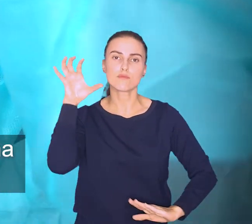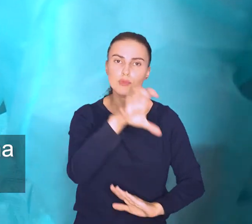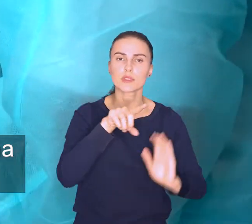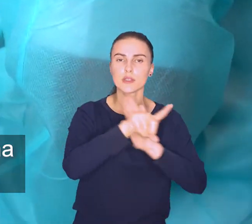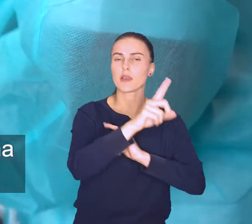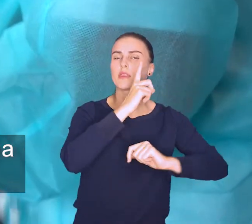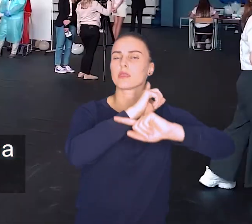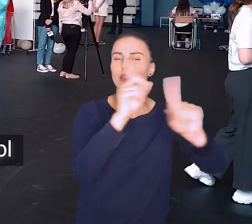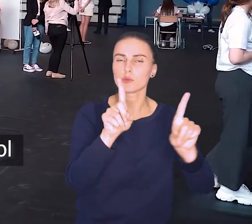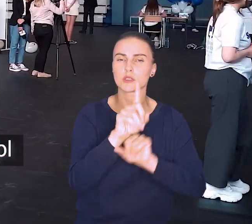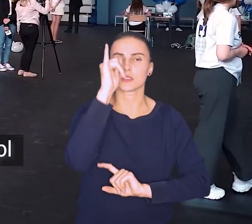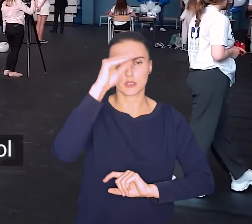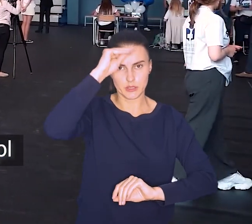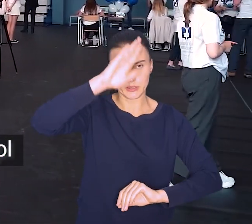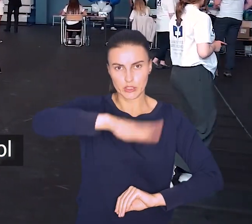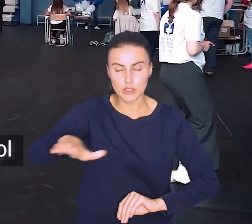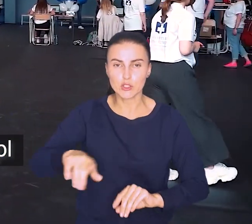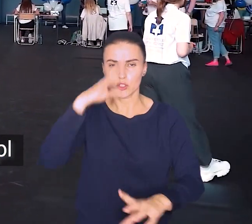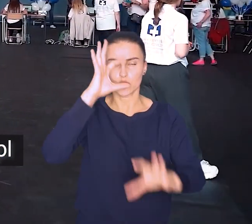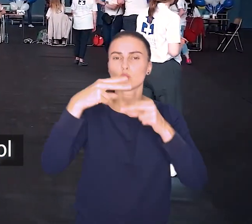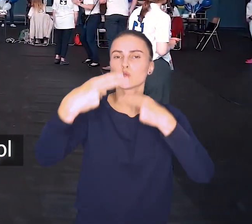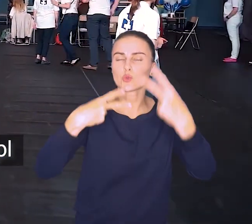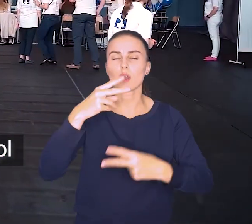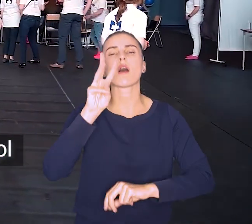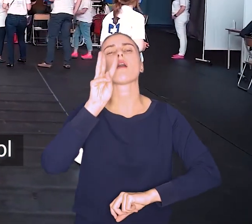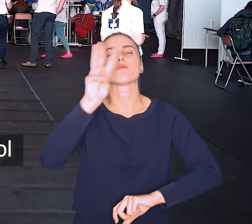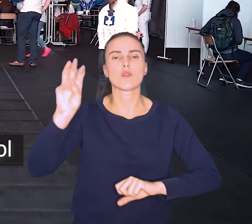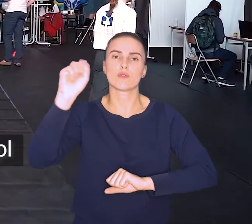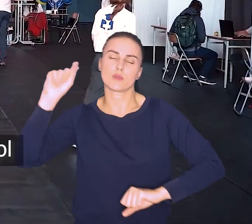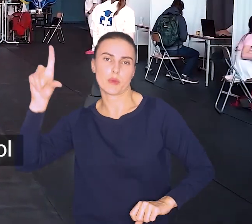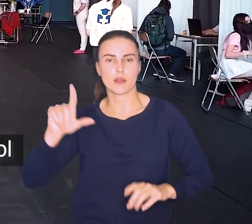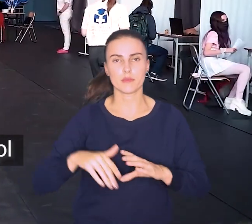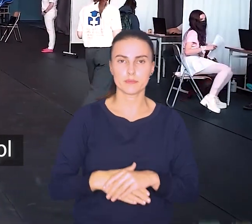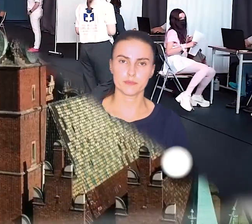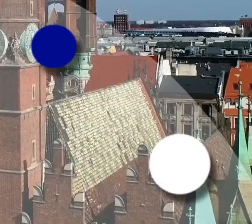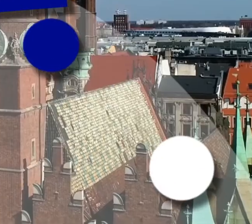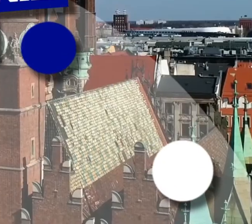nauczycieli i uczniów. Szczegółów szukajcie na portalu wrocław.pl.